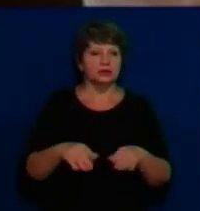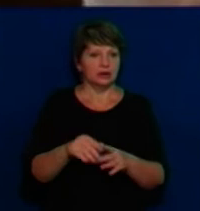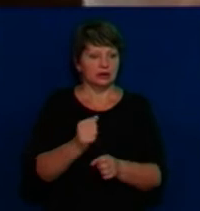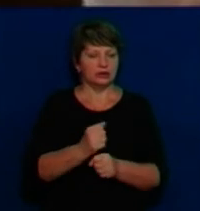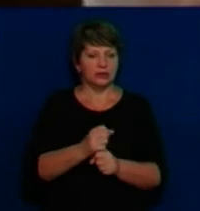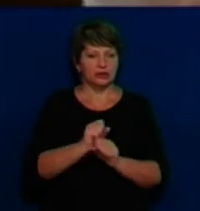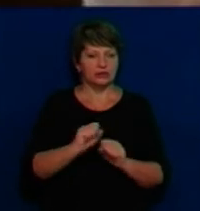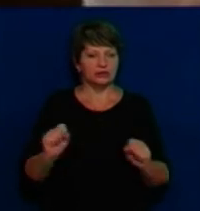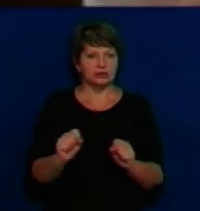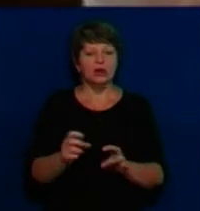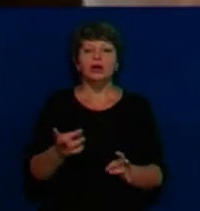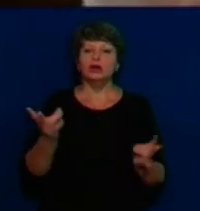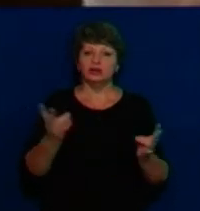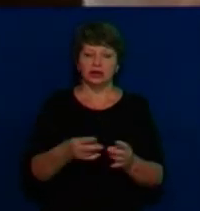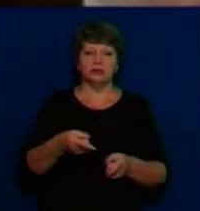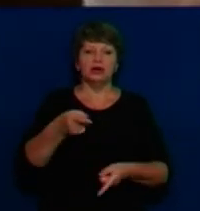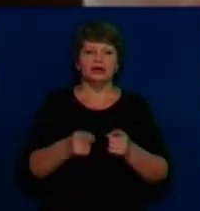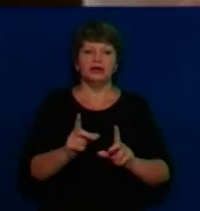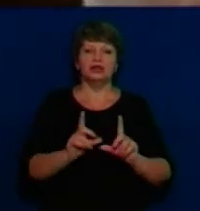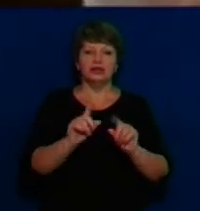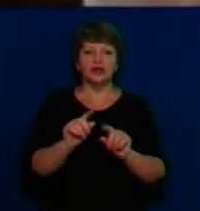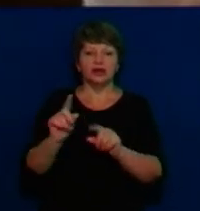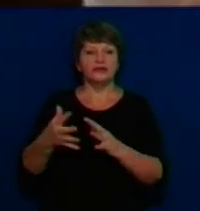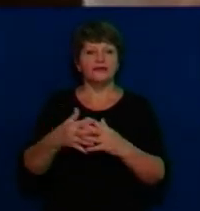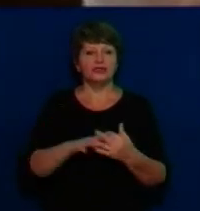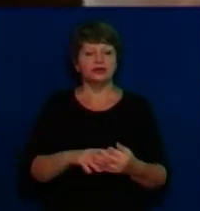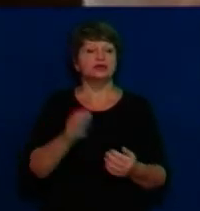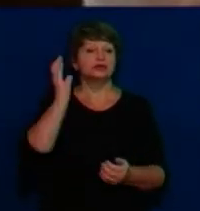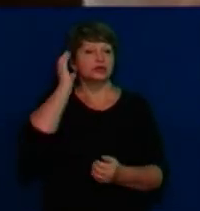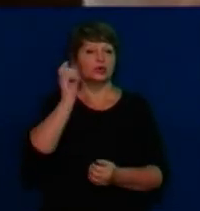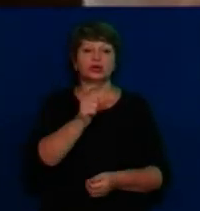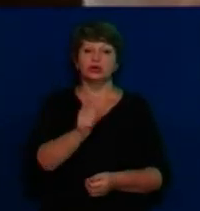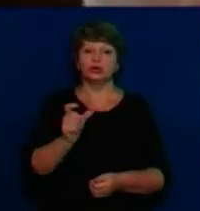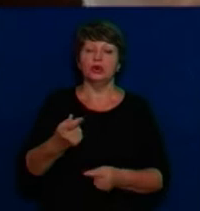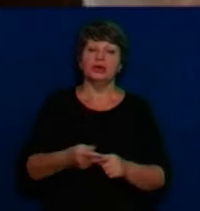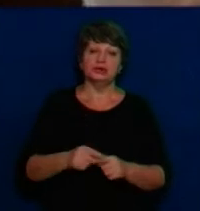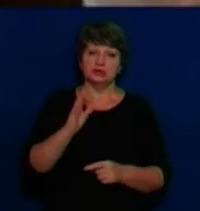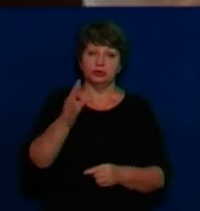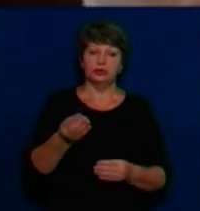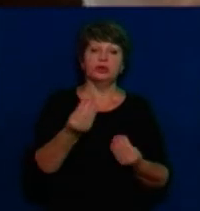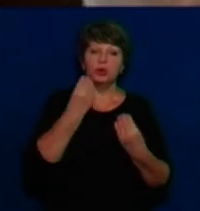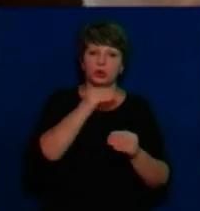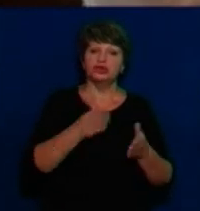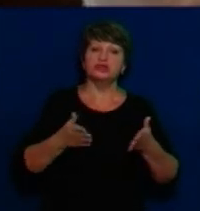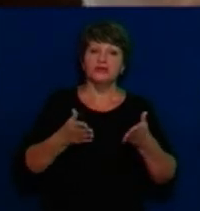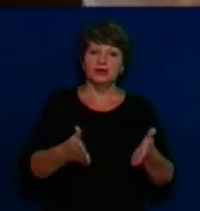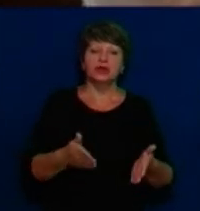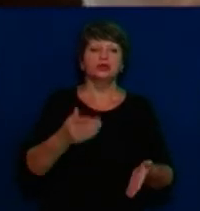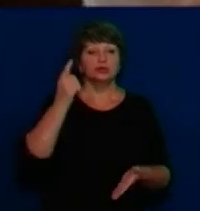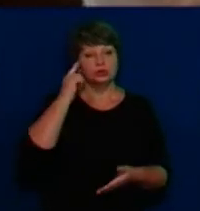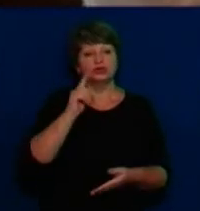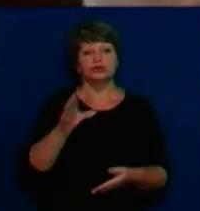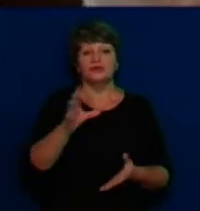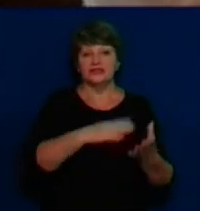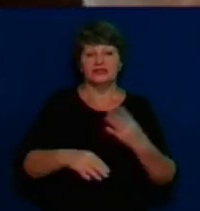можна і треба реально їхати в село, слухати думку людей і це буде найкращий варіант. І, я думаю, за нього проголосують всі депутати